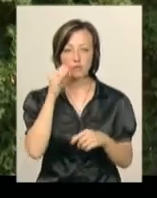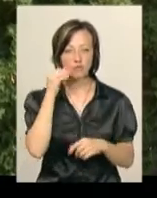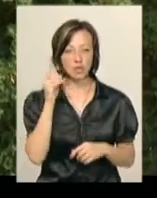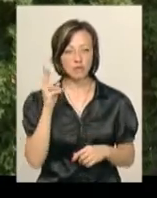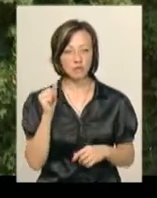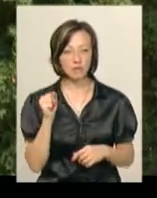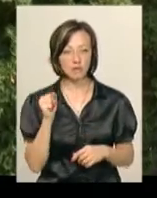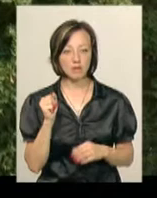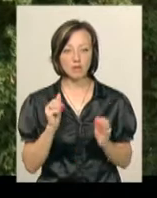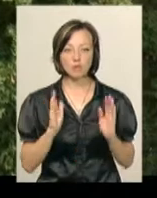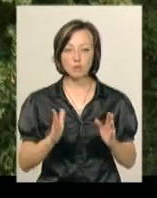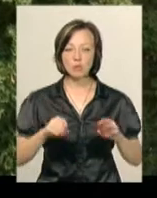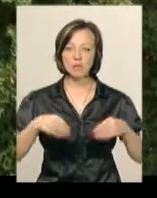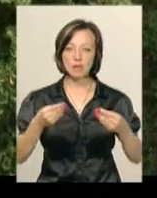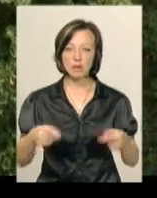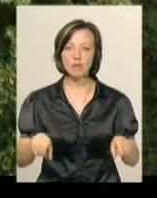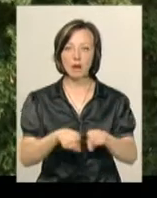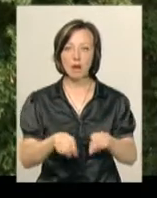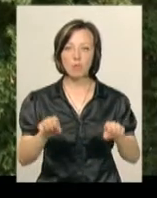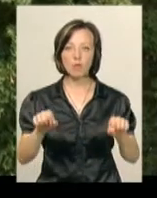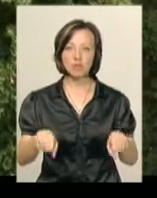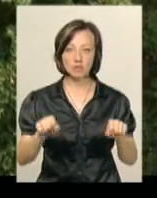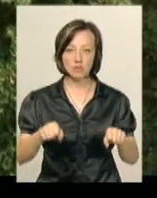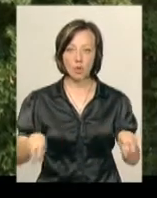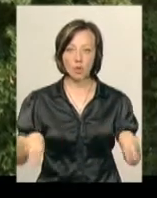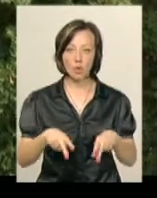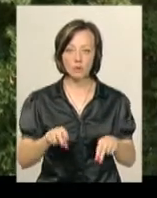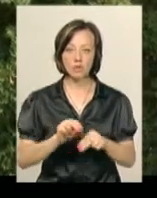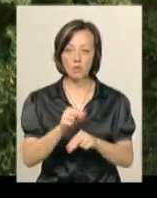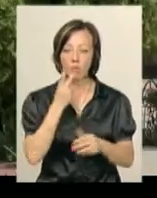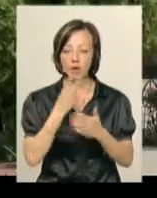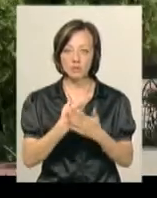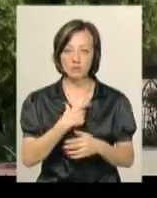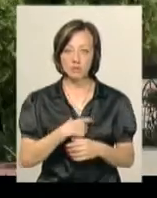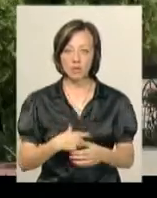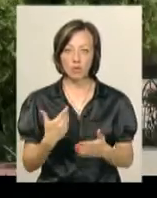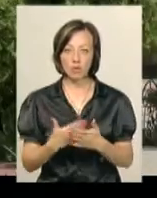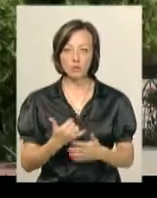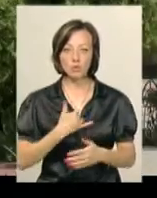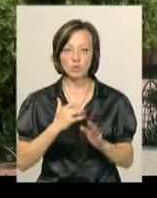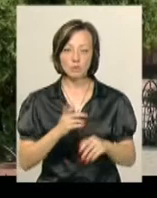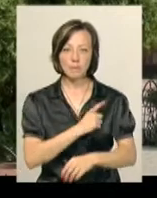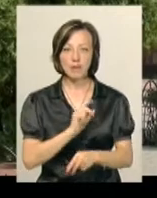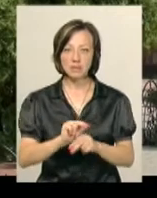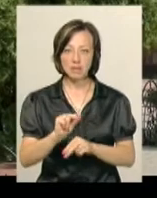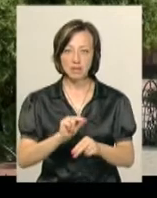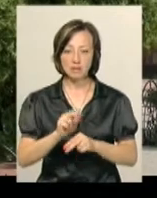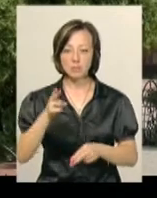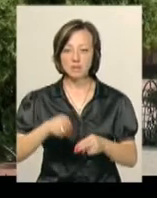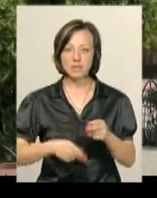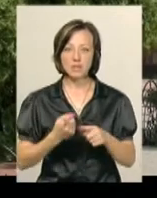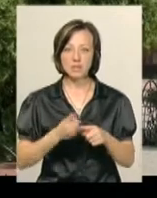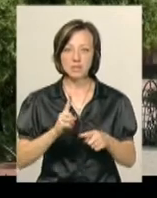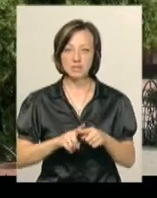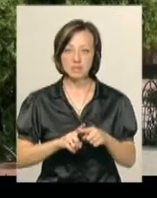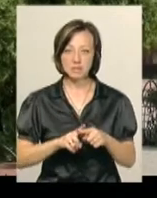Шевченка буде надана така можливість хореографам проявити себе. Отож, у нас ведуть майстер-класи. По завершенню цих майстер